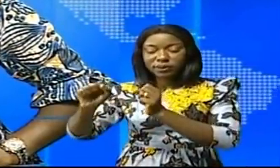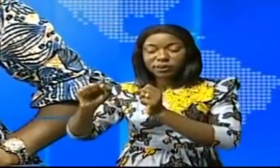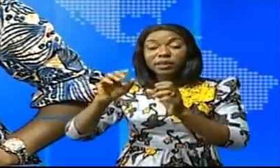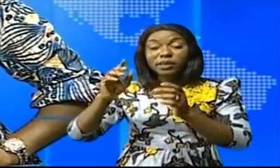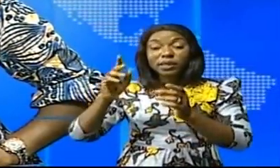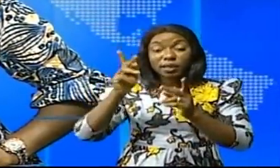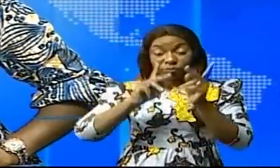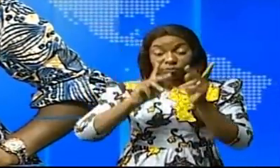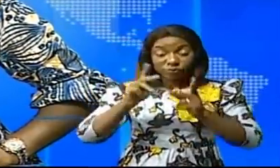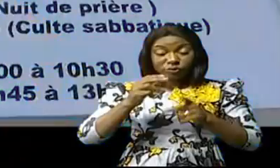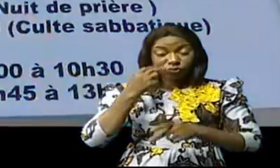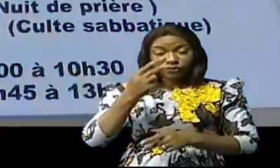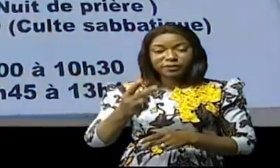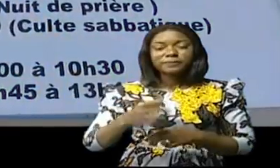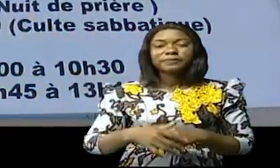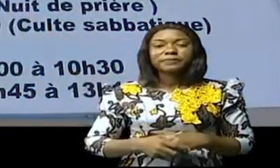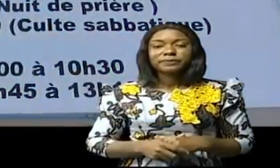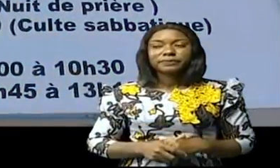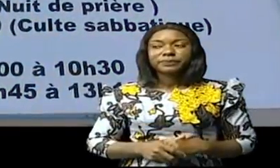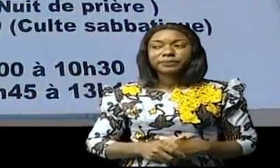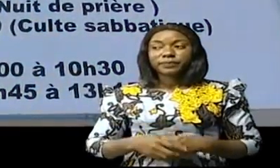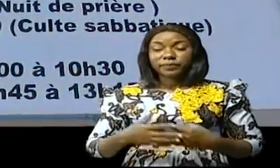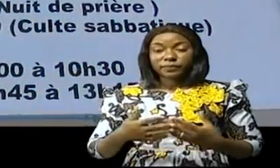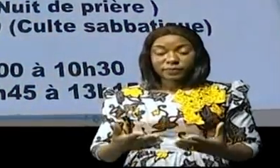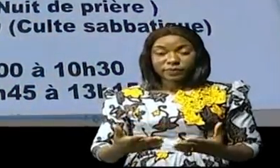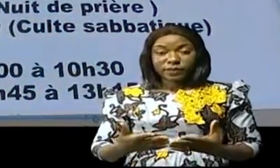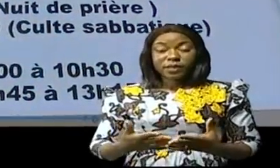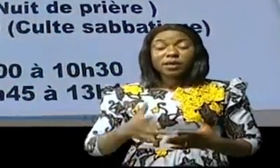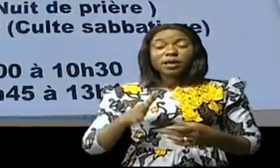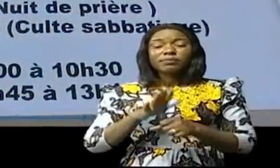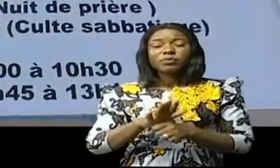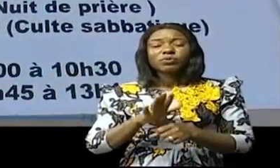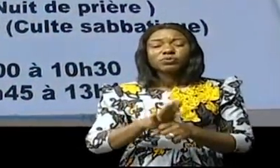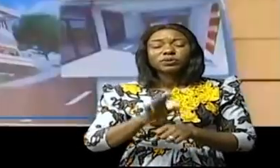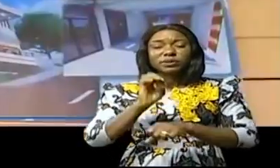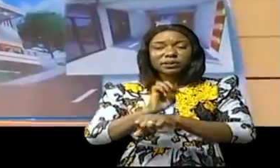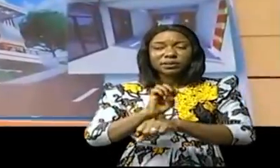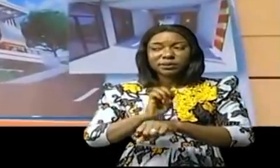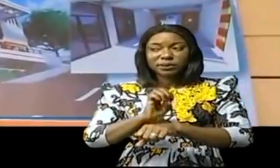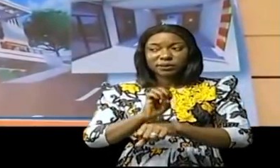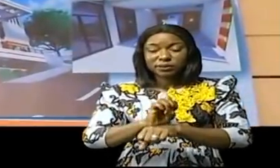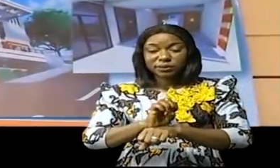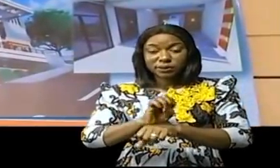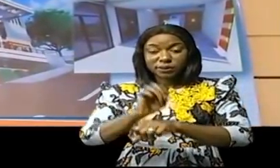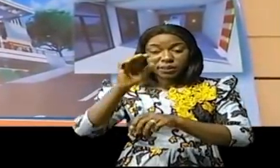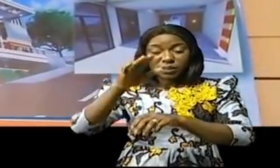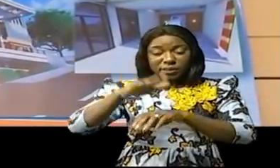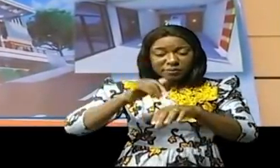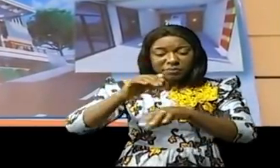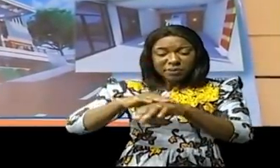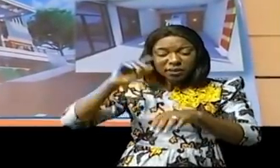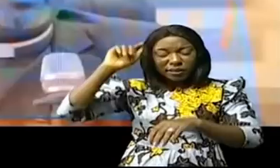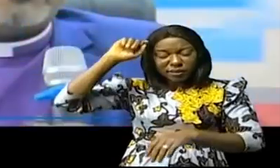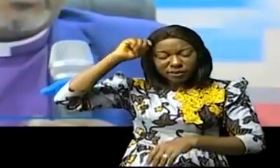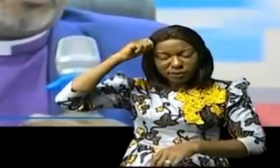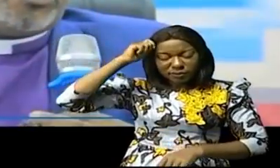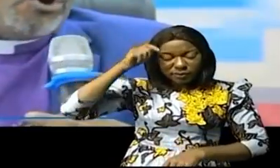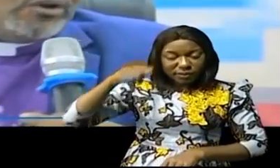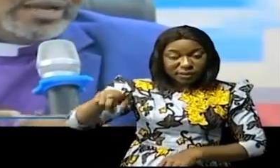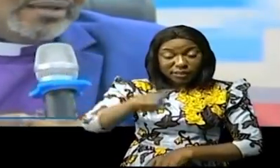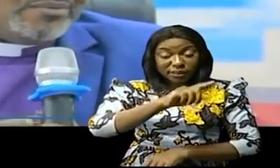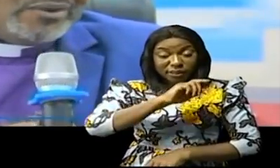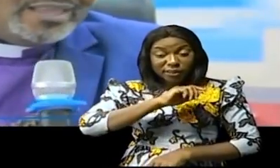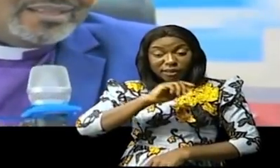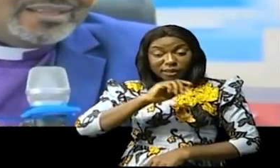reportage. Le ministère Conde et Dieu, Assemblée d'adorateurs et disciples, rappellent à toutes les églises leur mission, celle de